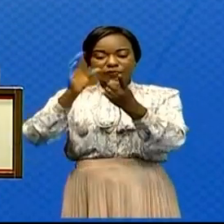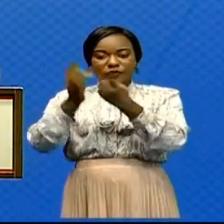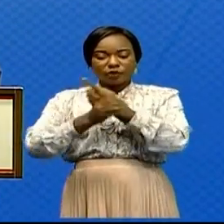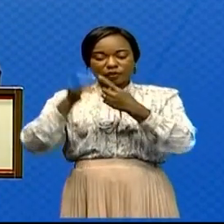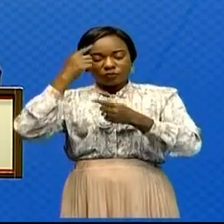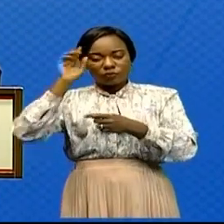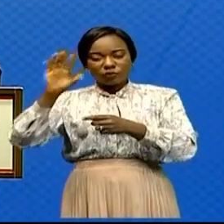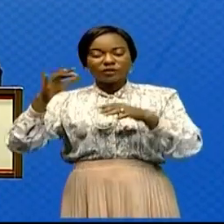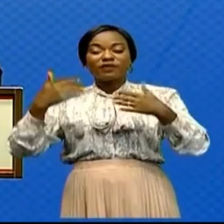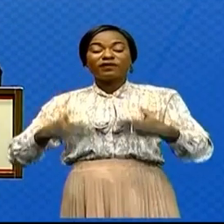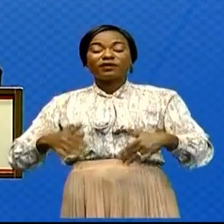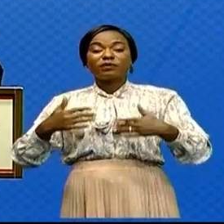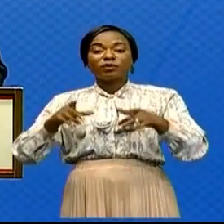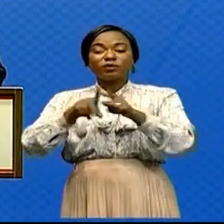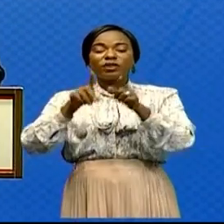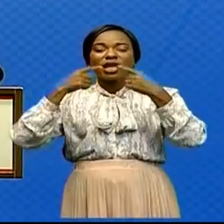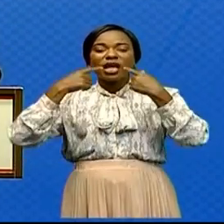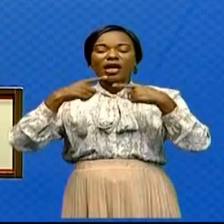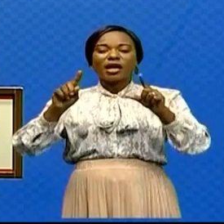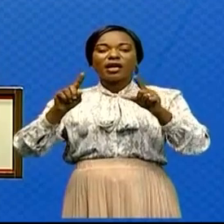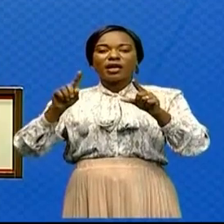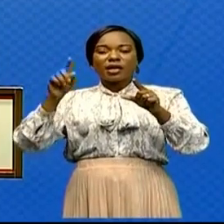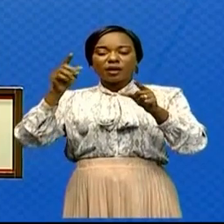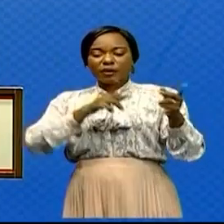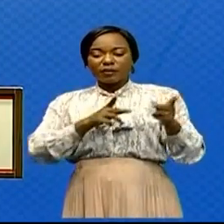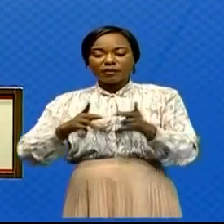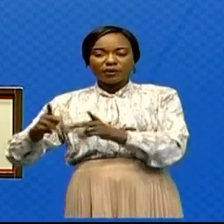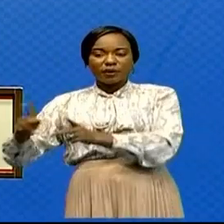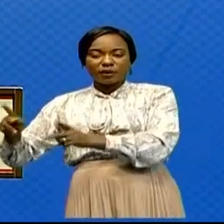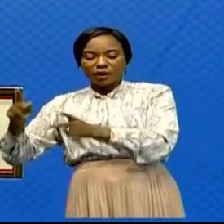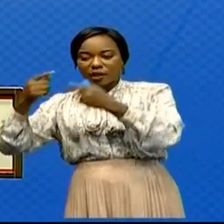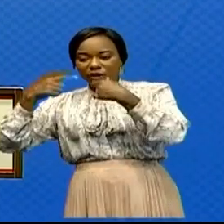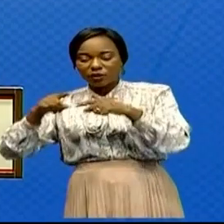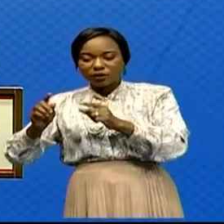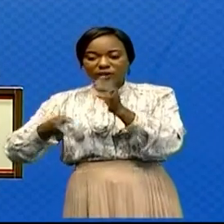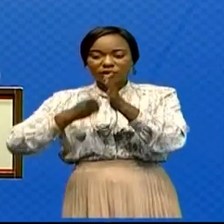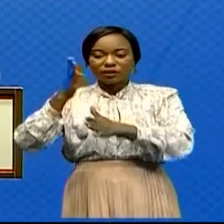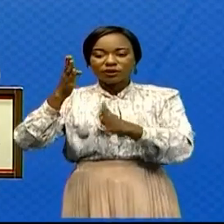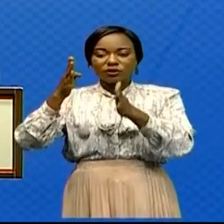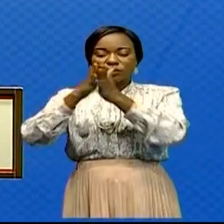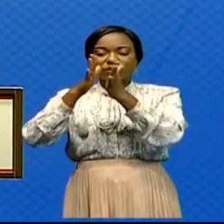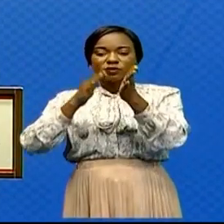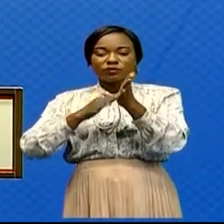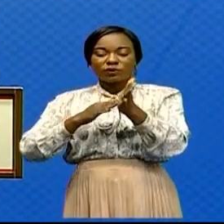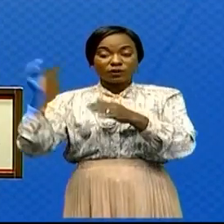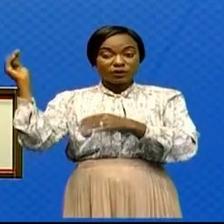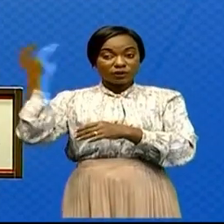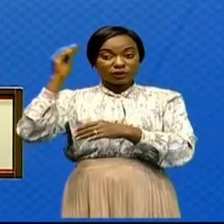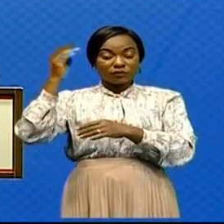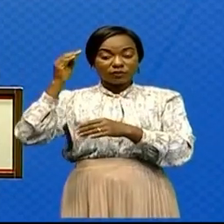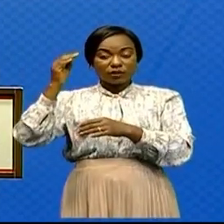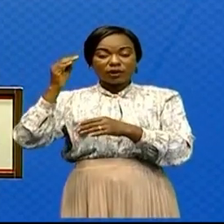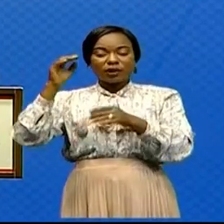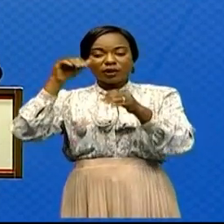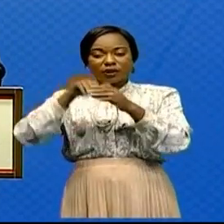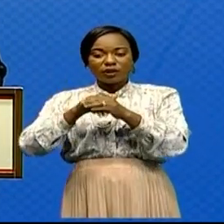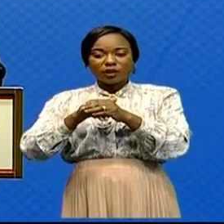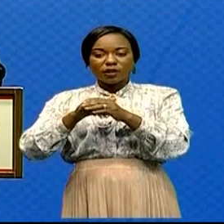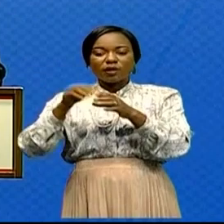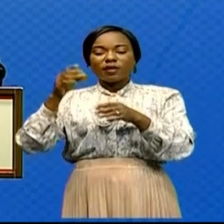événement, dont la proclamation s'effra au cours de la session annoncée du 13 au 18 décembre prochain à Paris.